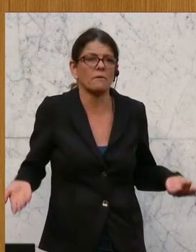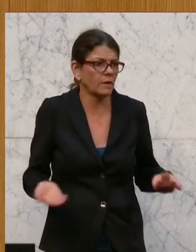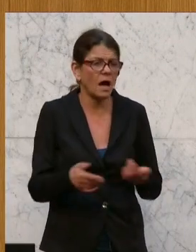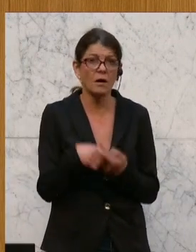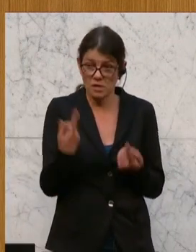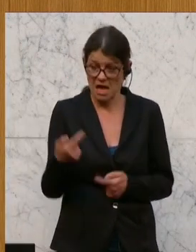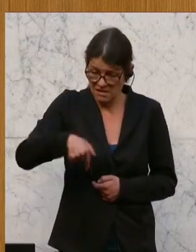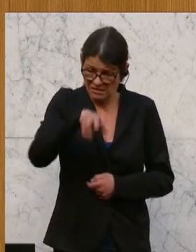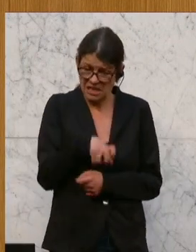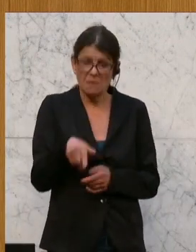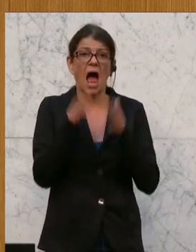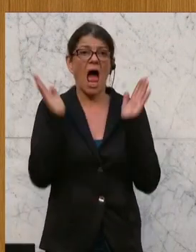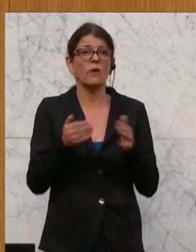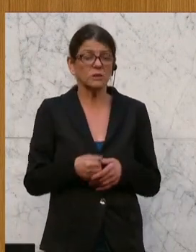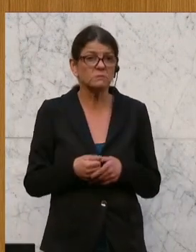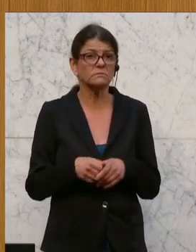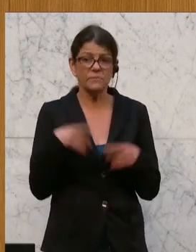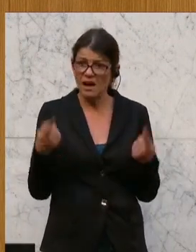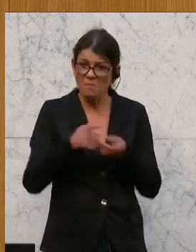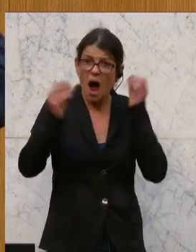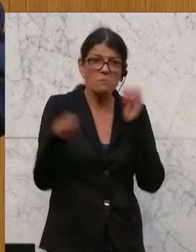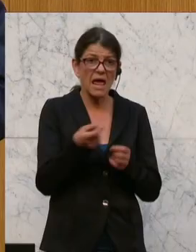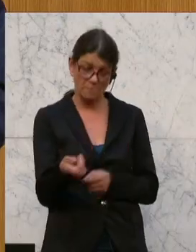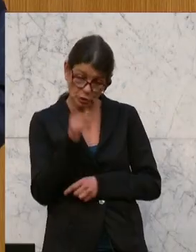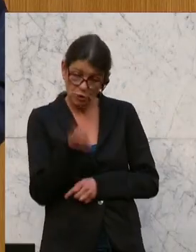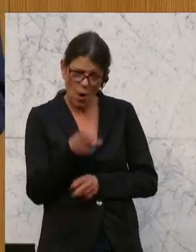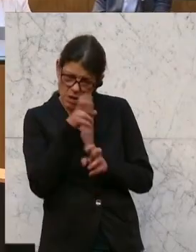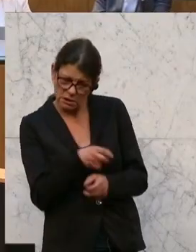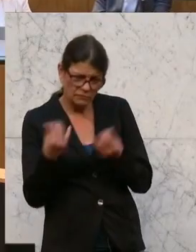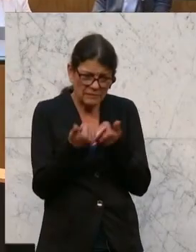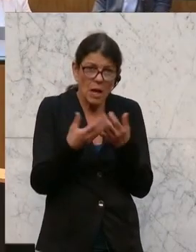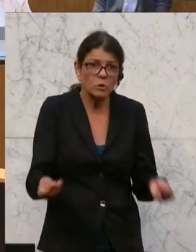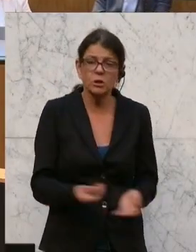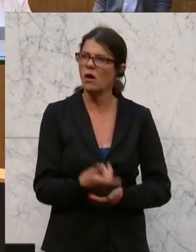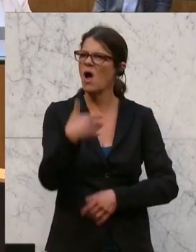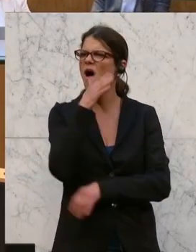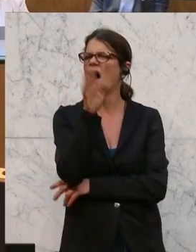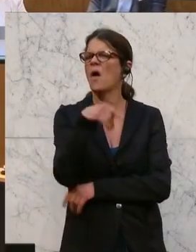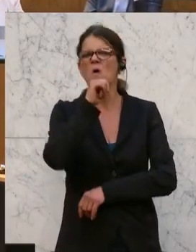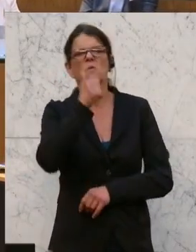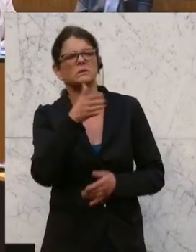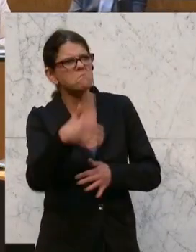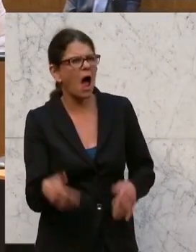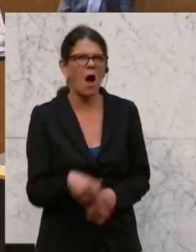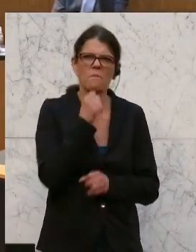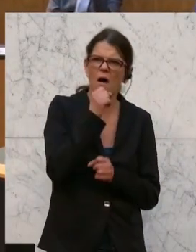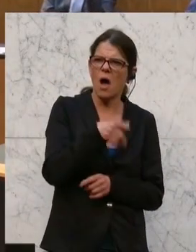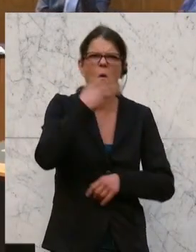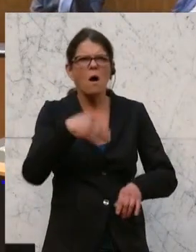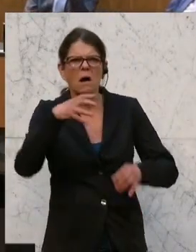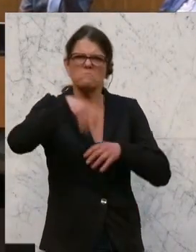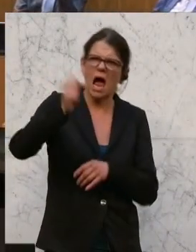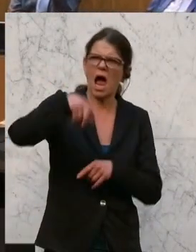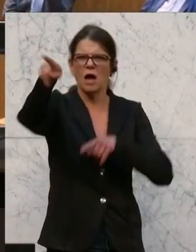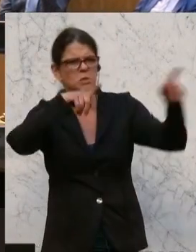man da herinnen in diesem Haus, das sich mit dieser Problematik befassen sollte und dann hört man, der Kusenbauer, der Hubert, der May oder sonst irgendwer